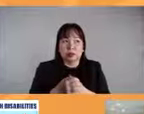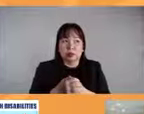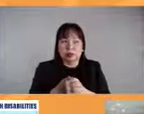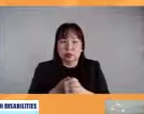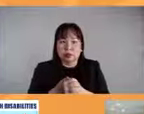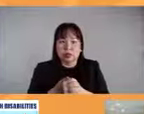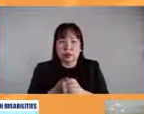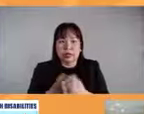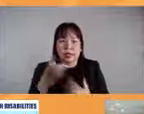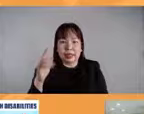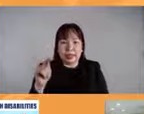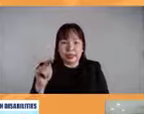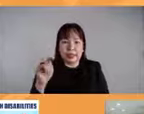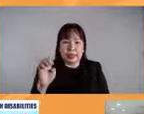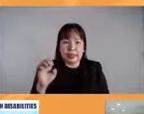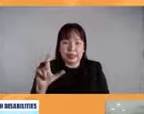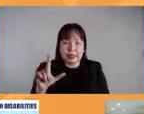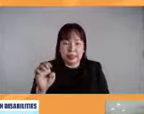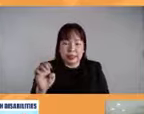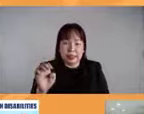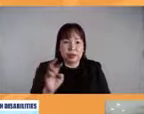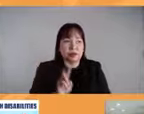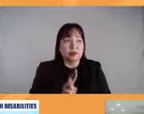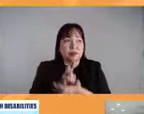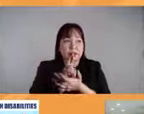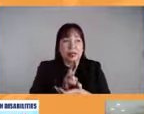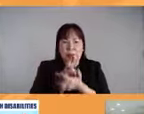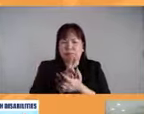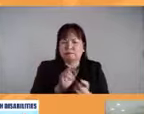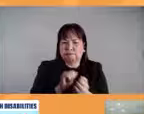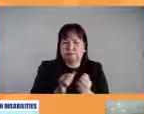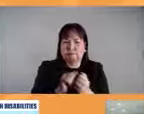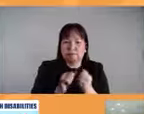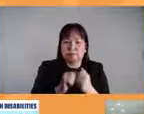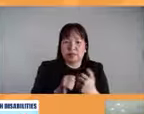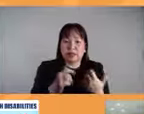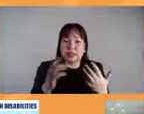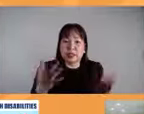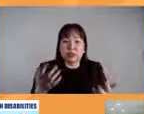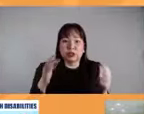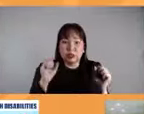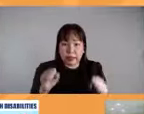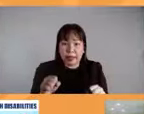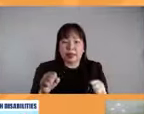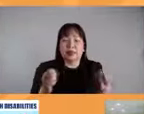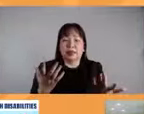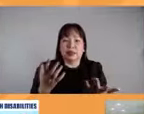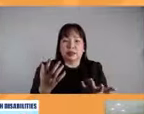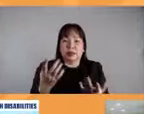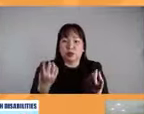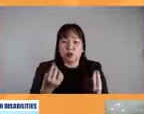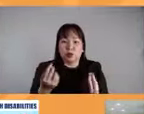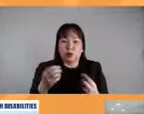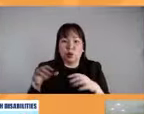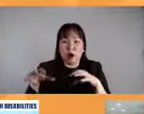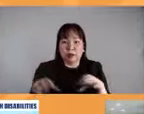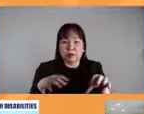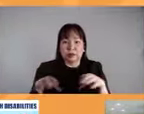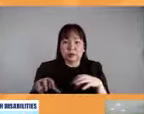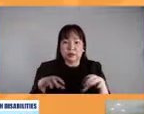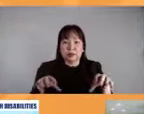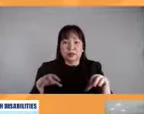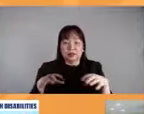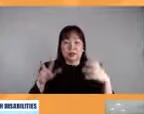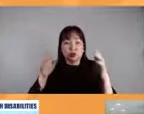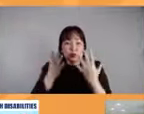-rehab, tele-rehabilitation o yung paggamit ng mga